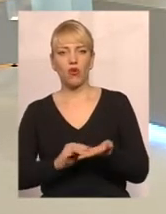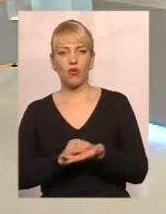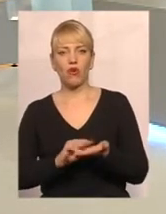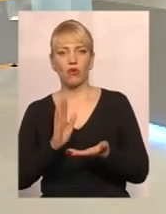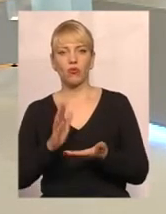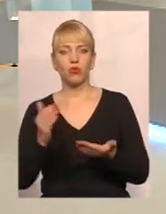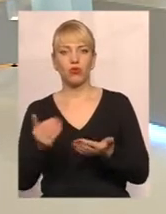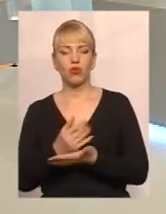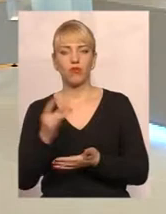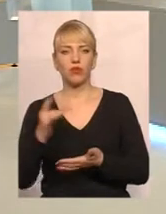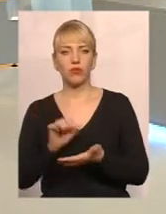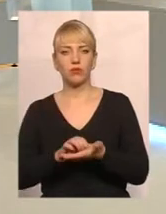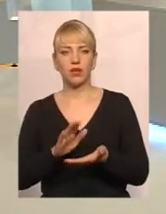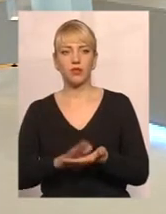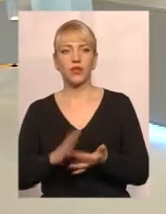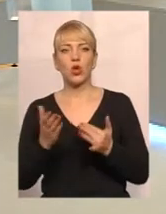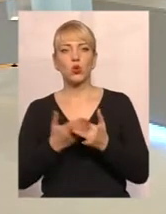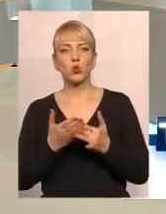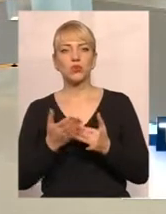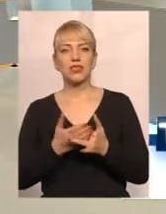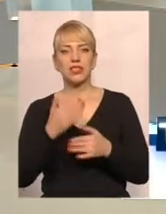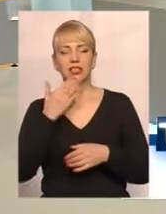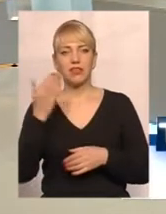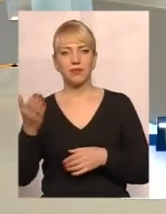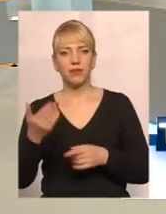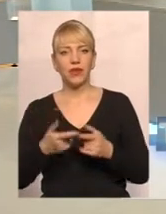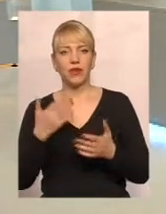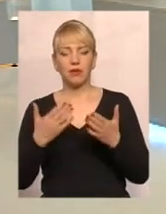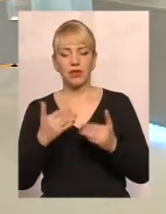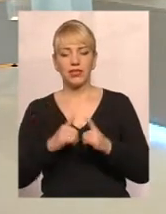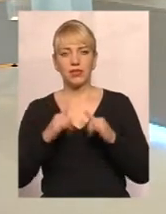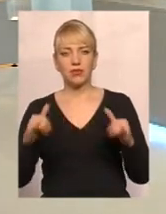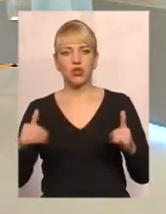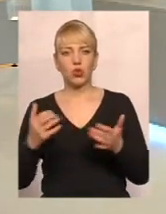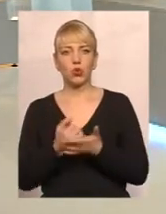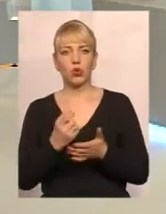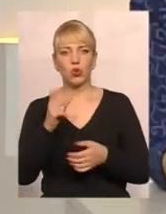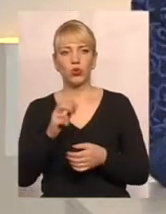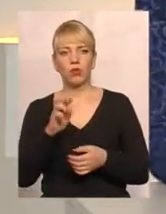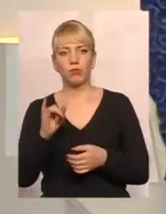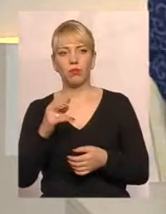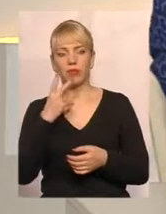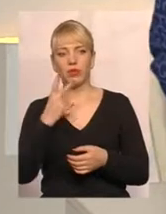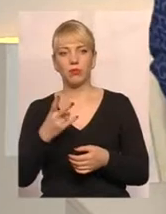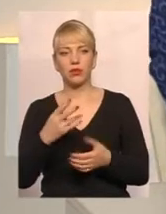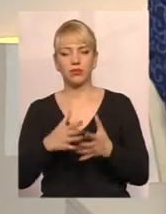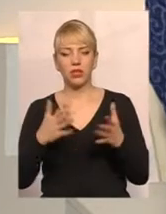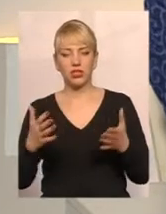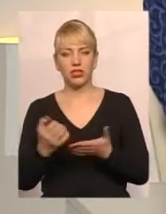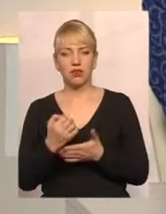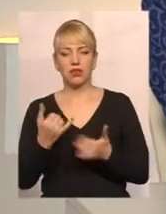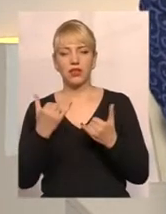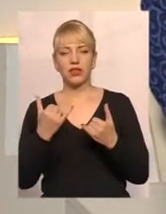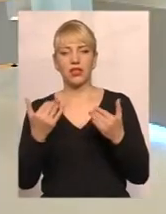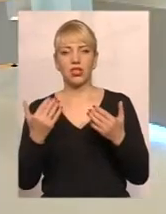нових розмірах. А субсидії? Збільшилися доходи, відповідно, людина мала би показати... За нині